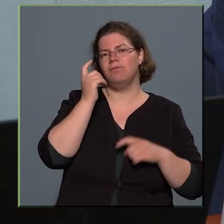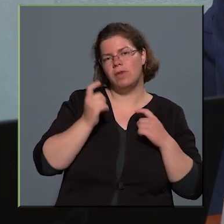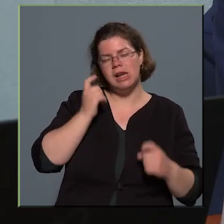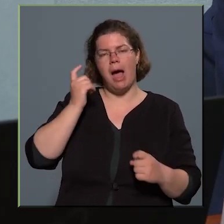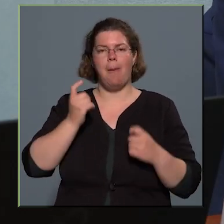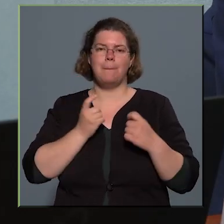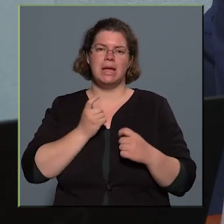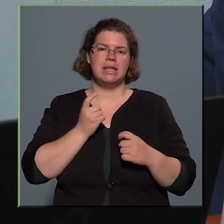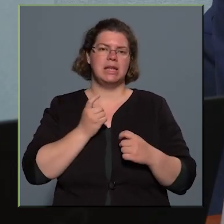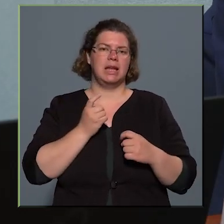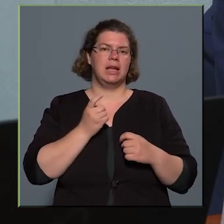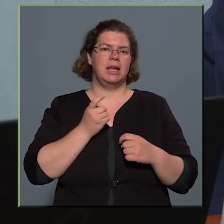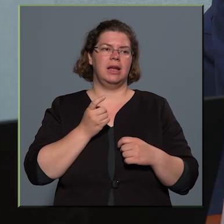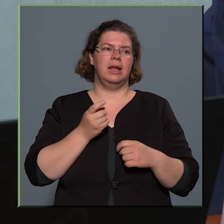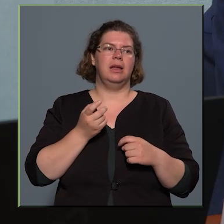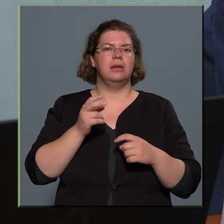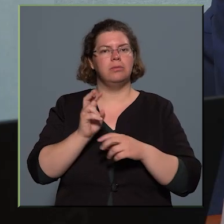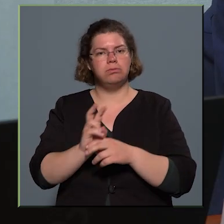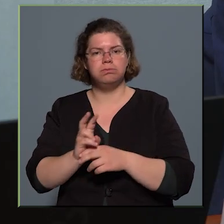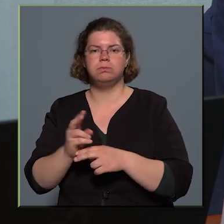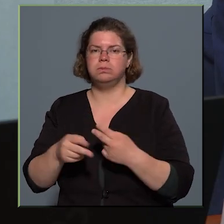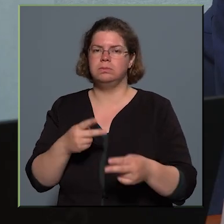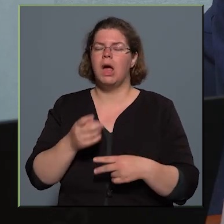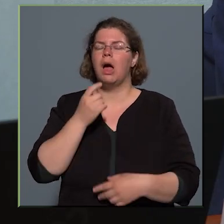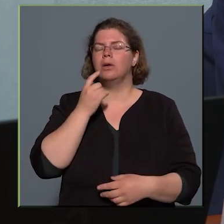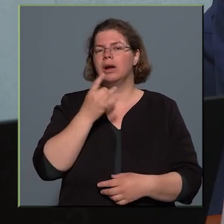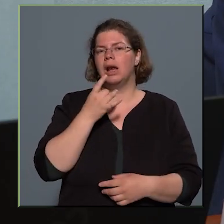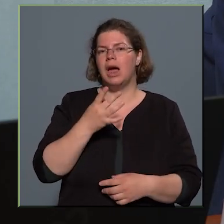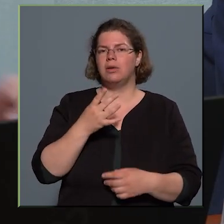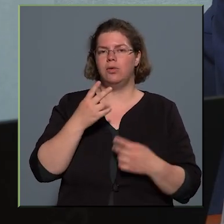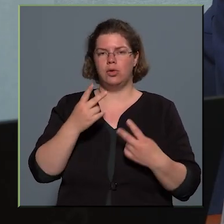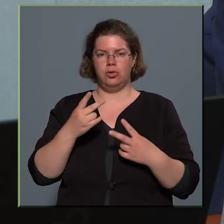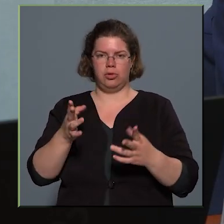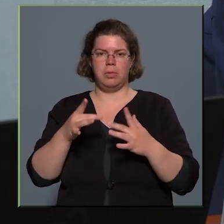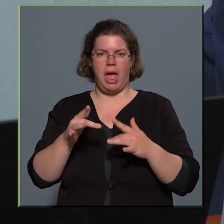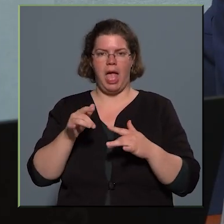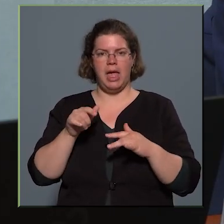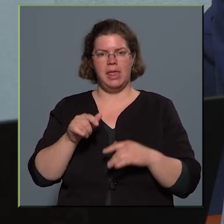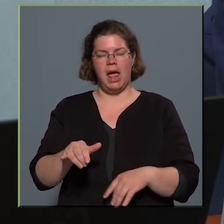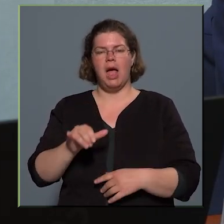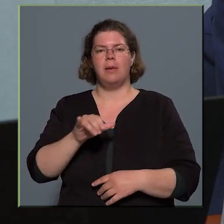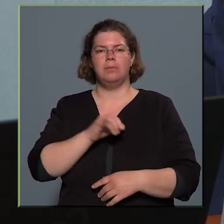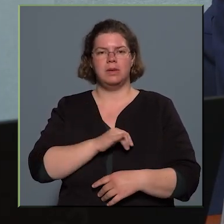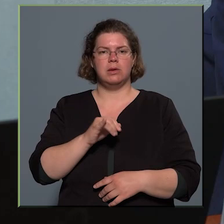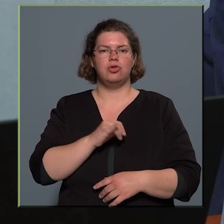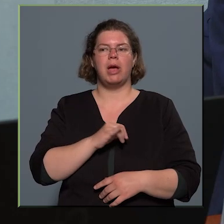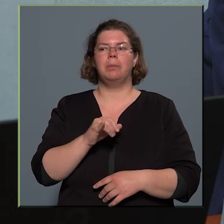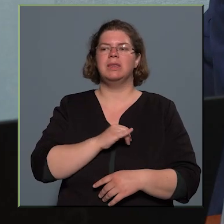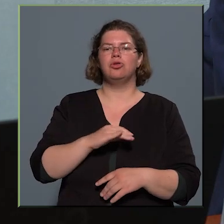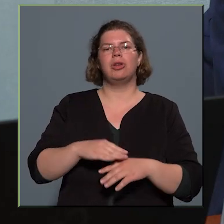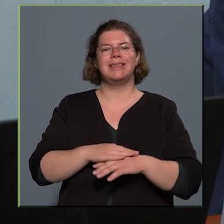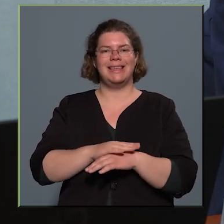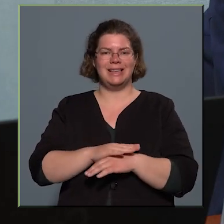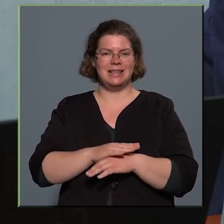megszondáztuk, akkor a legfontosabb helyre a biztonság, a biztonságérzet, a